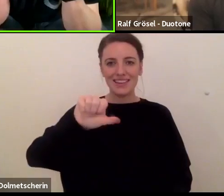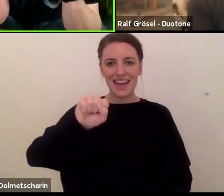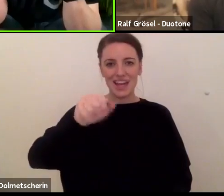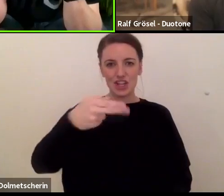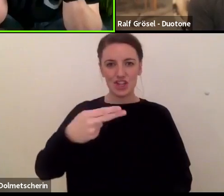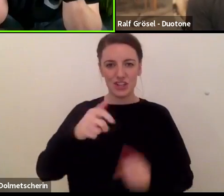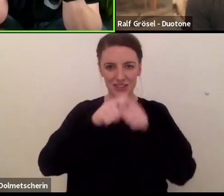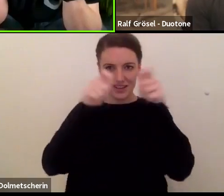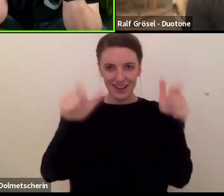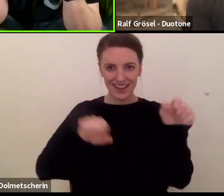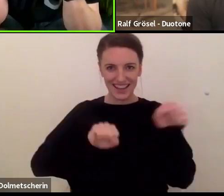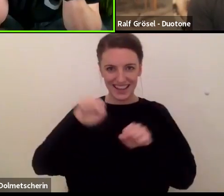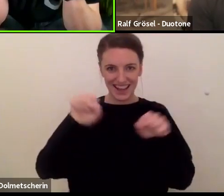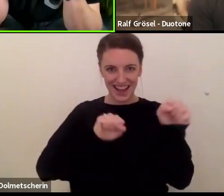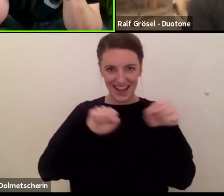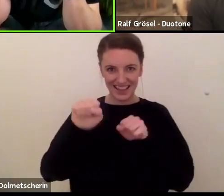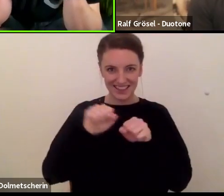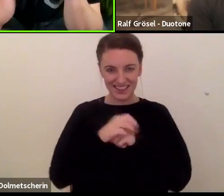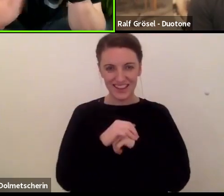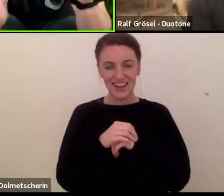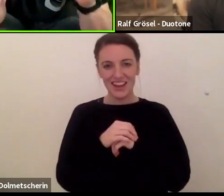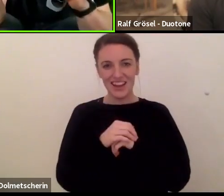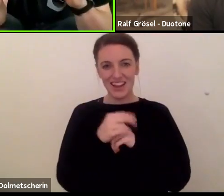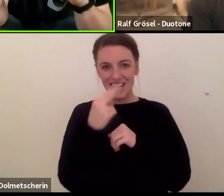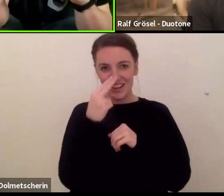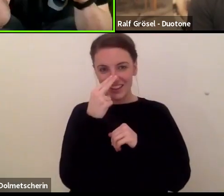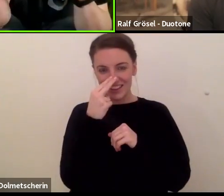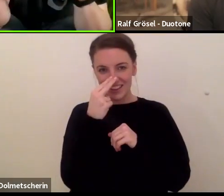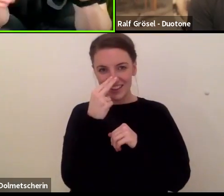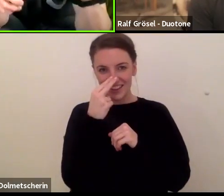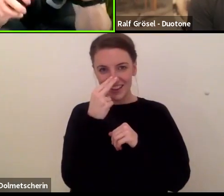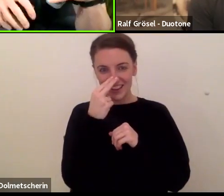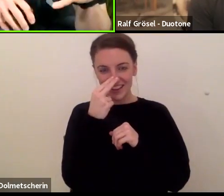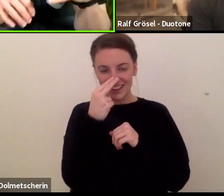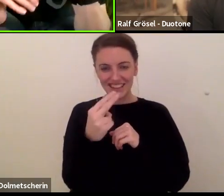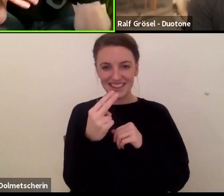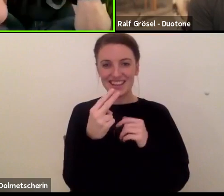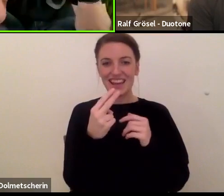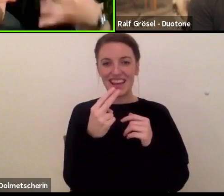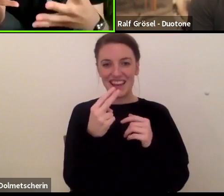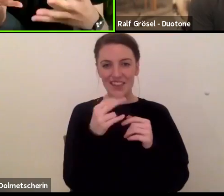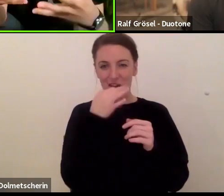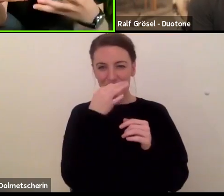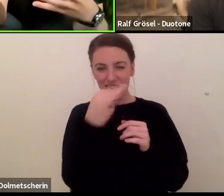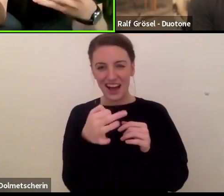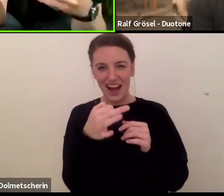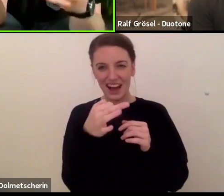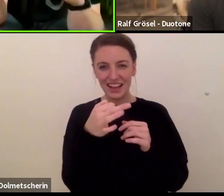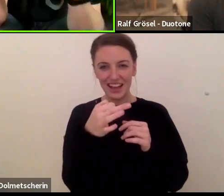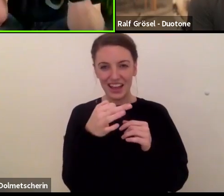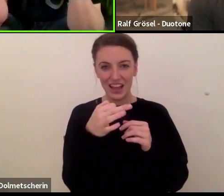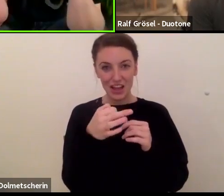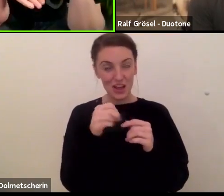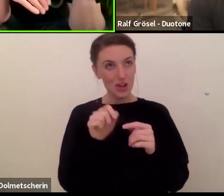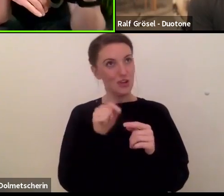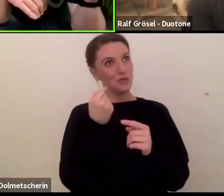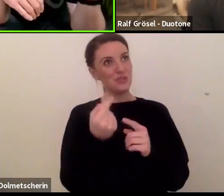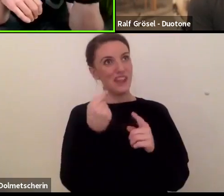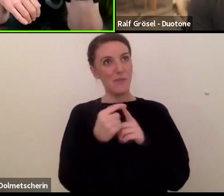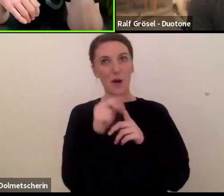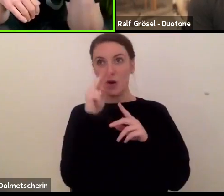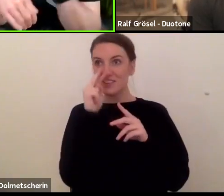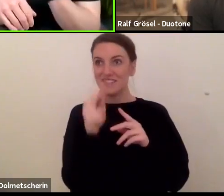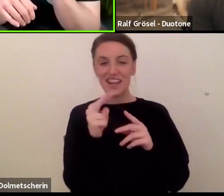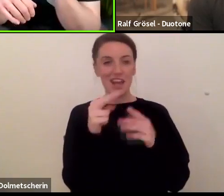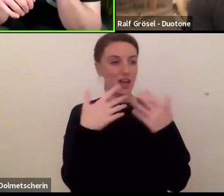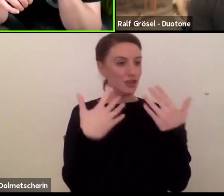habe den Kite nie, es sein, dass es den Kite nie gegeben hat. Und um die Frage weiterzuführen, hast du irgendwie so Revolutionen im Hinterkopf, wenn du sagst, müsstest den